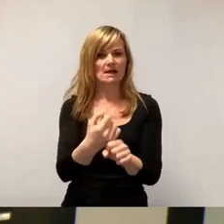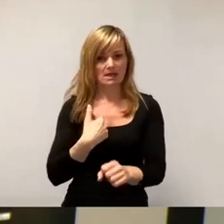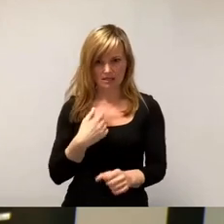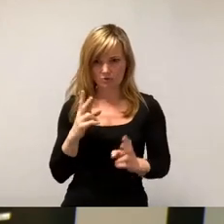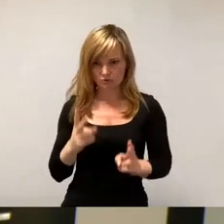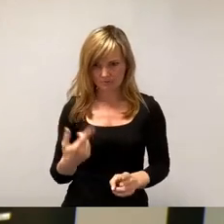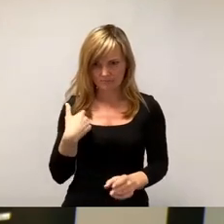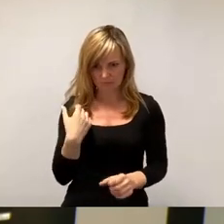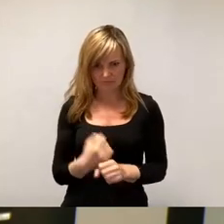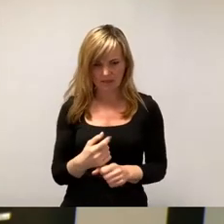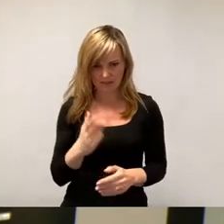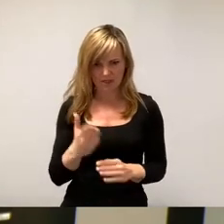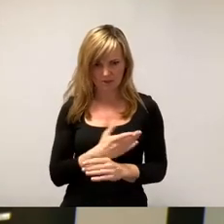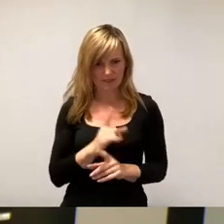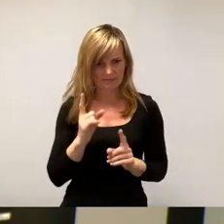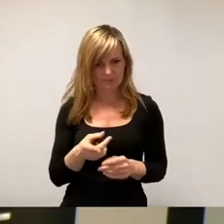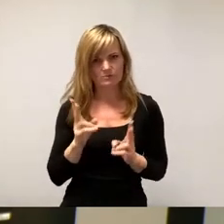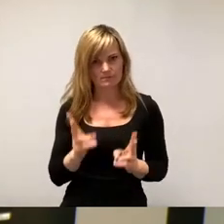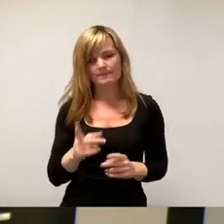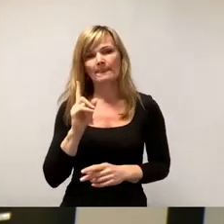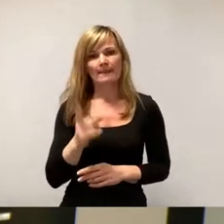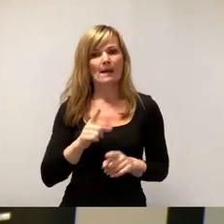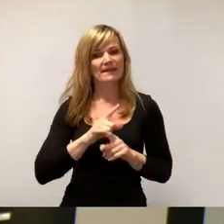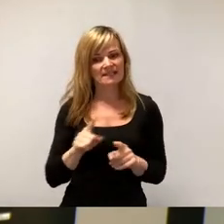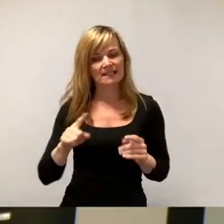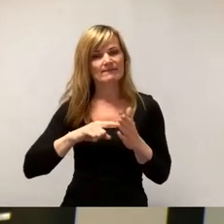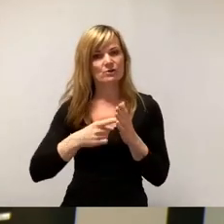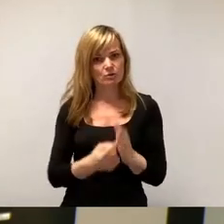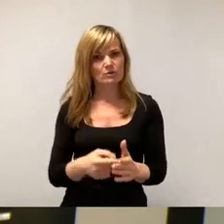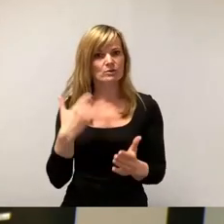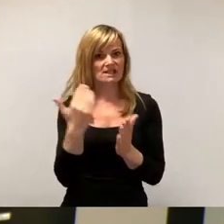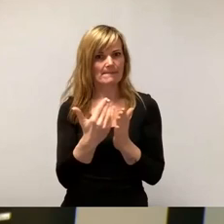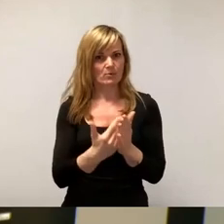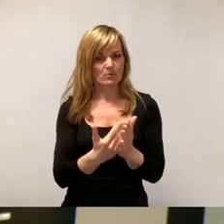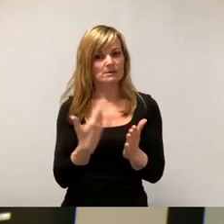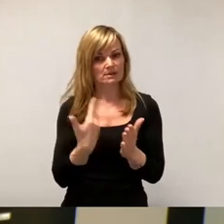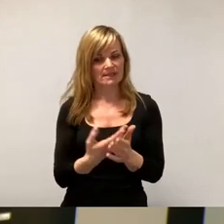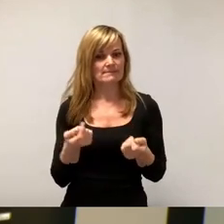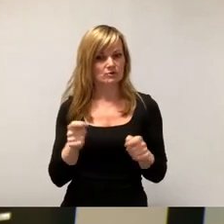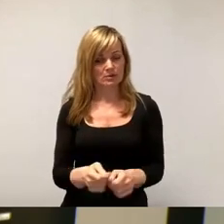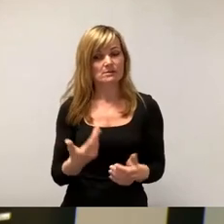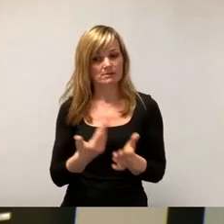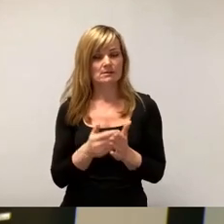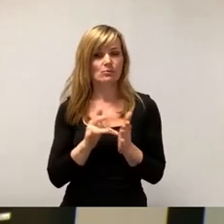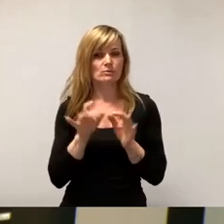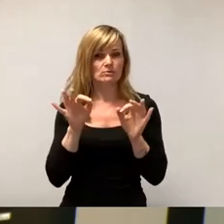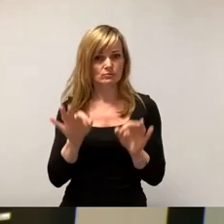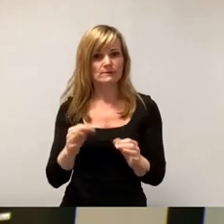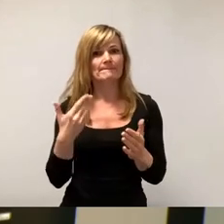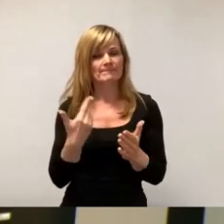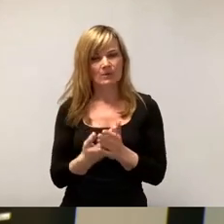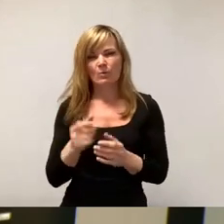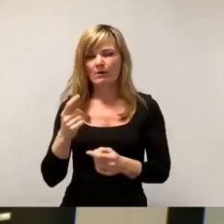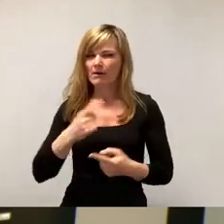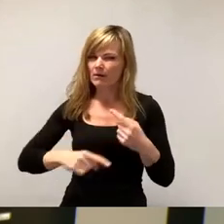aber wir haben ein Nichtverschuldungsgebot hier mal beschlossen aus guten Gründen und das wird durch solche Sachen hintertrieben und das